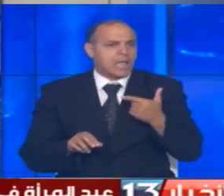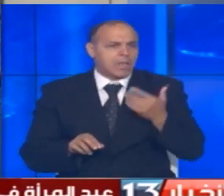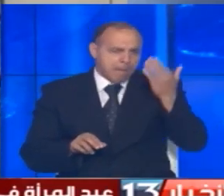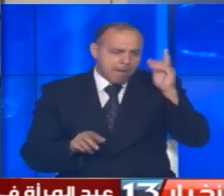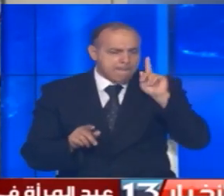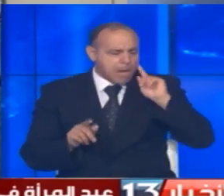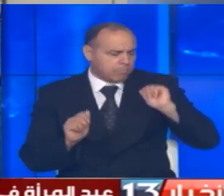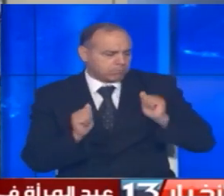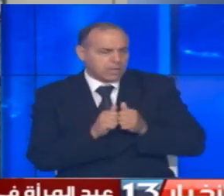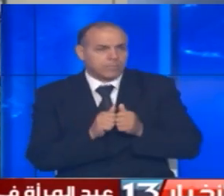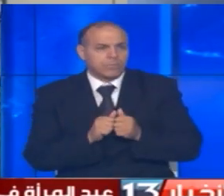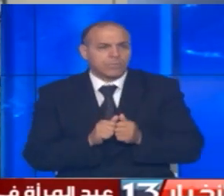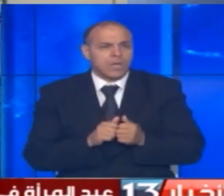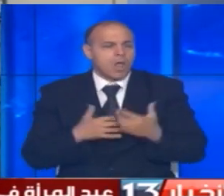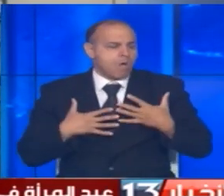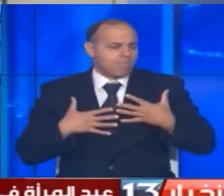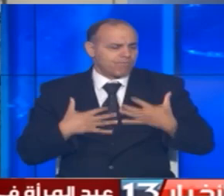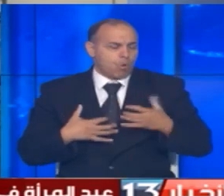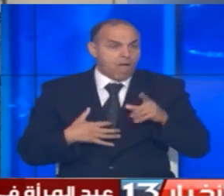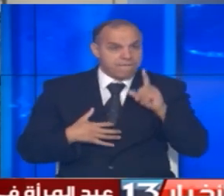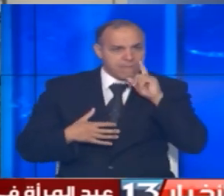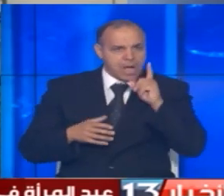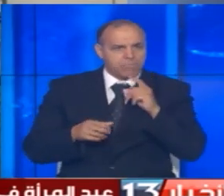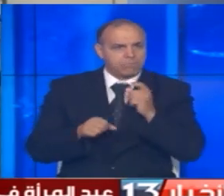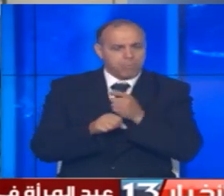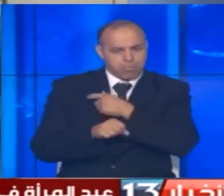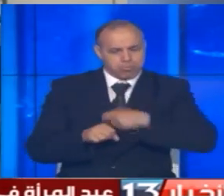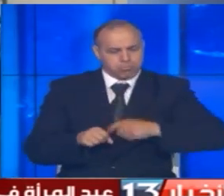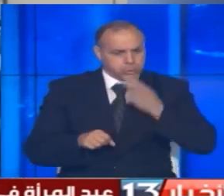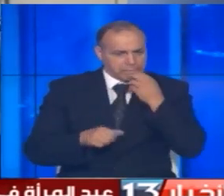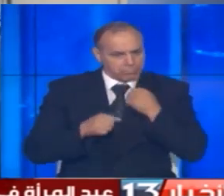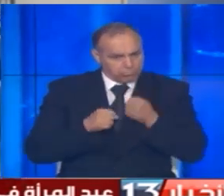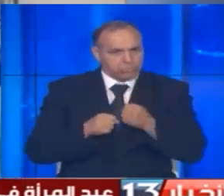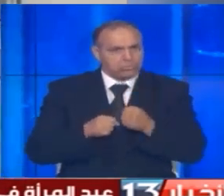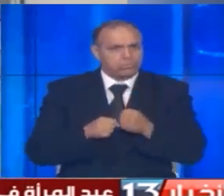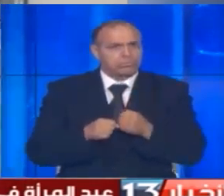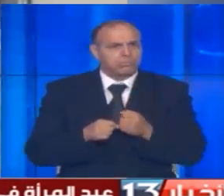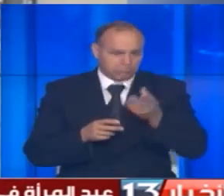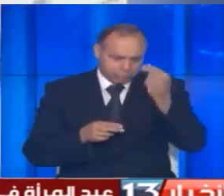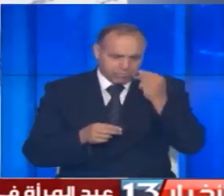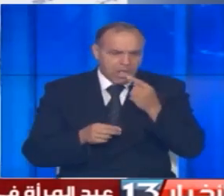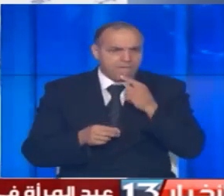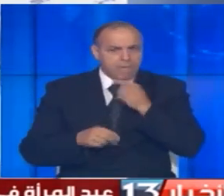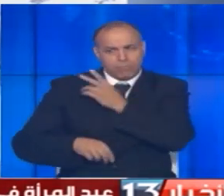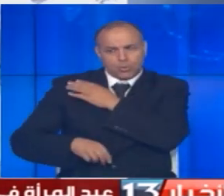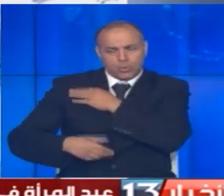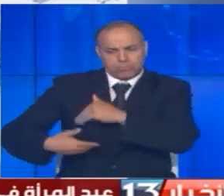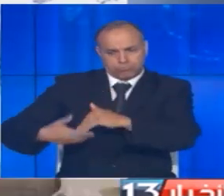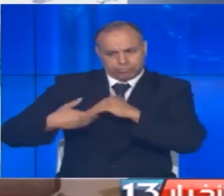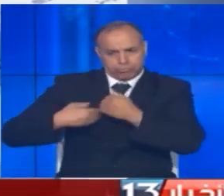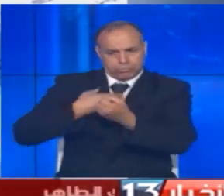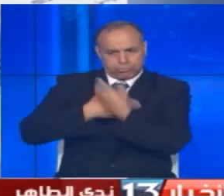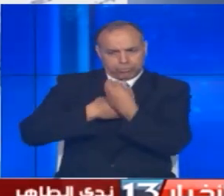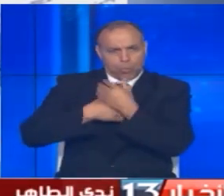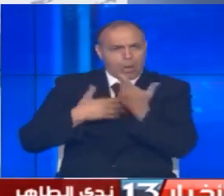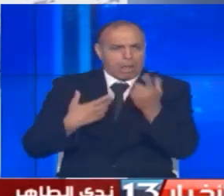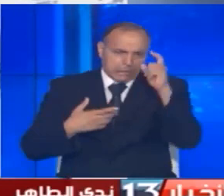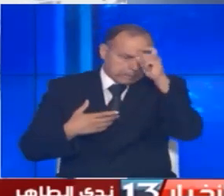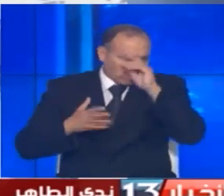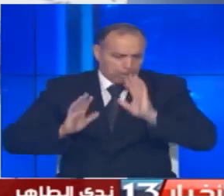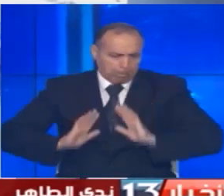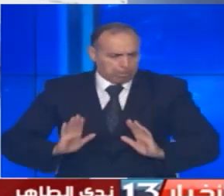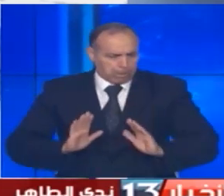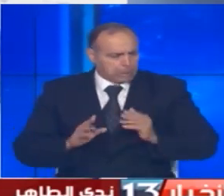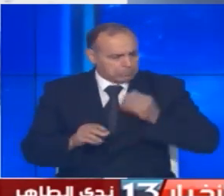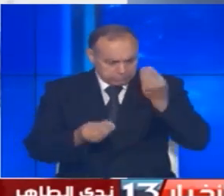المرأة حاجة مغرومة بيع الميدان الأمني توفقت فيه بفضل رؤسائي في العمل لم أردت حاجة صعبة بالكل